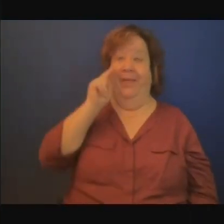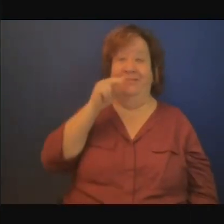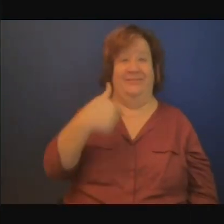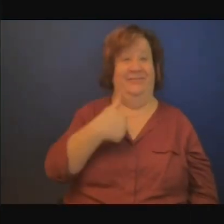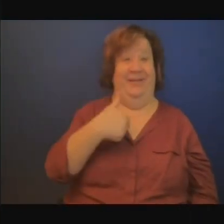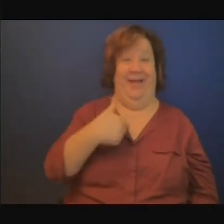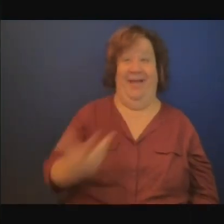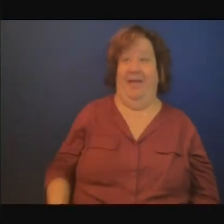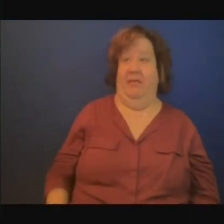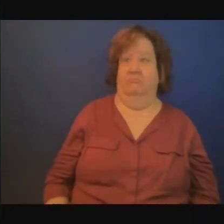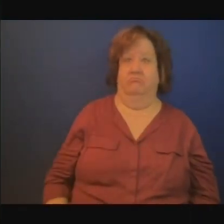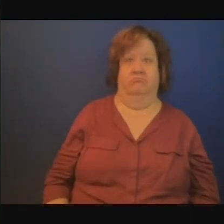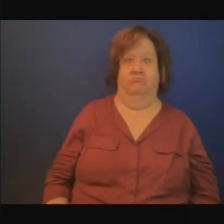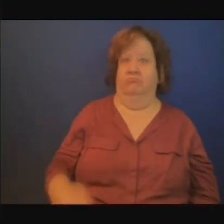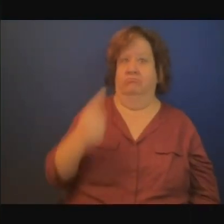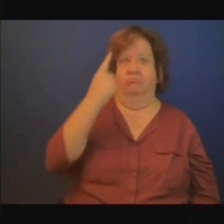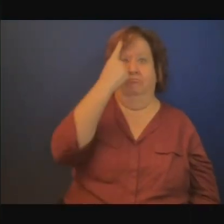merci.